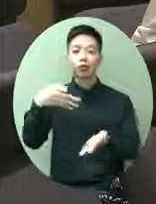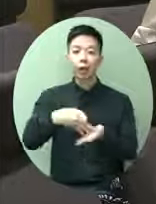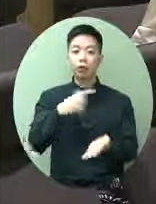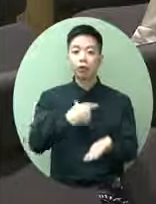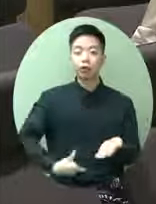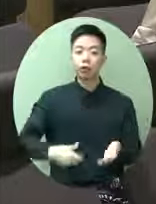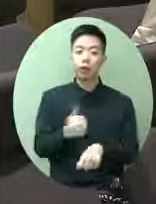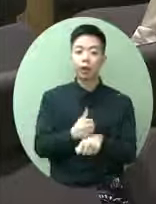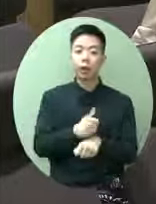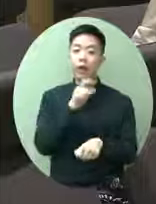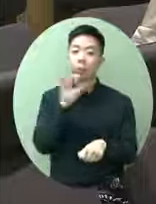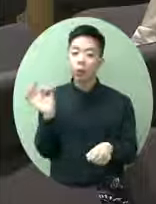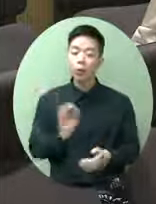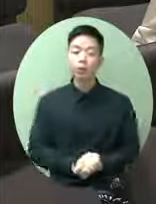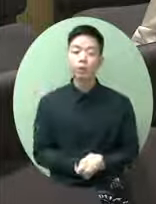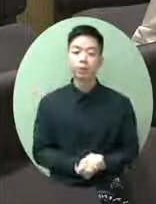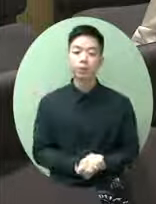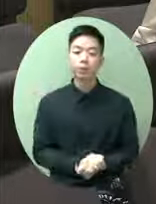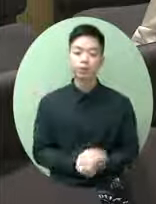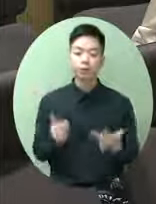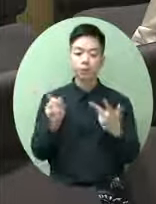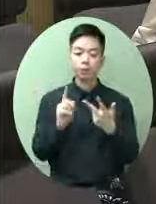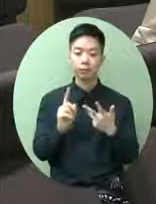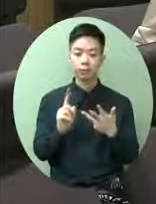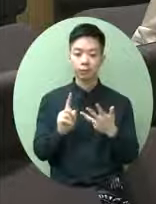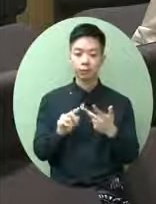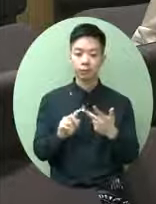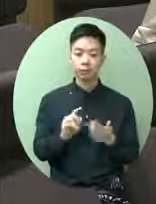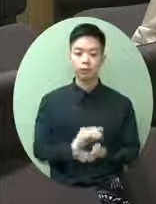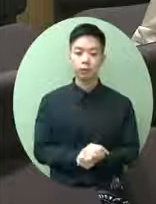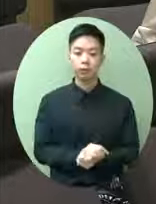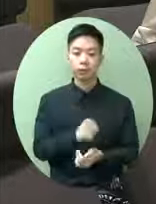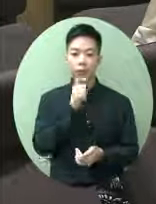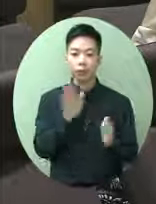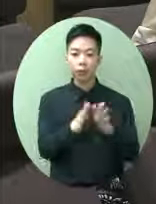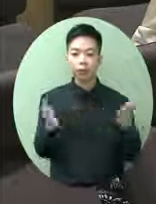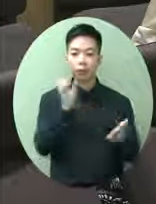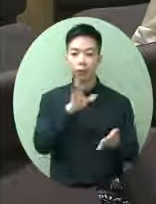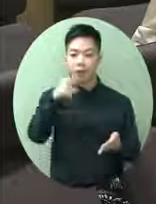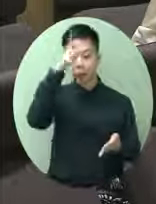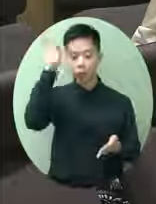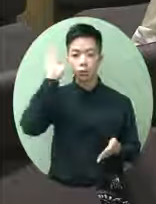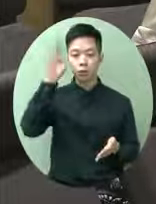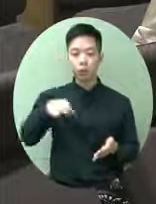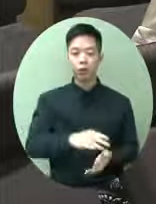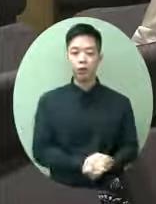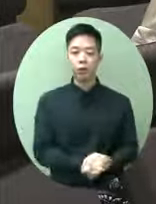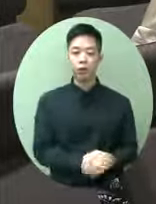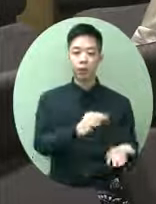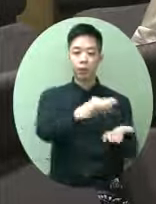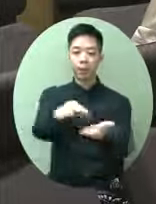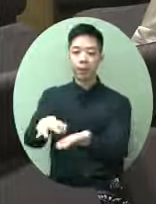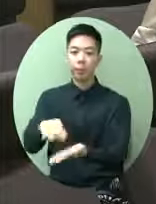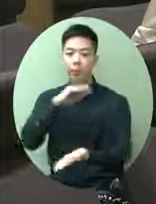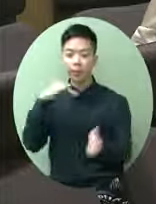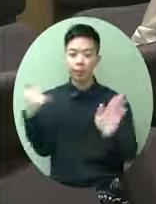想問一問有報道指可能政府日後會收緊一些就是進入處所的規定